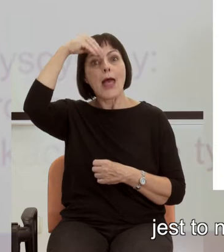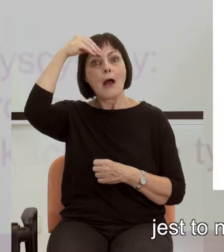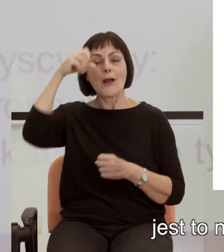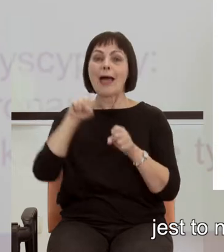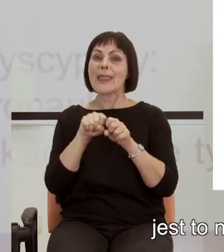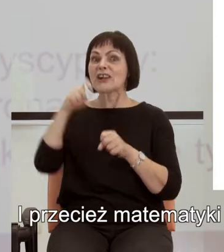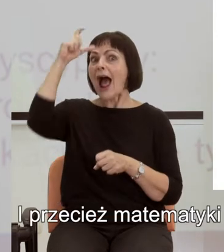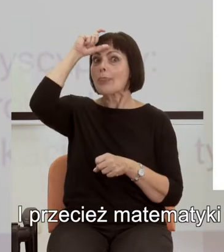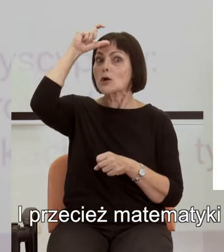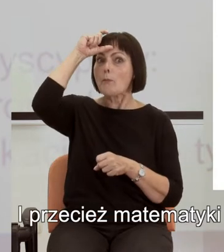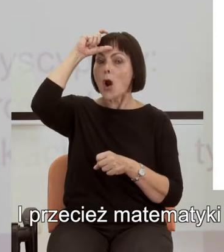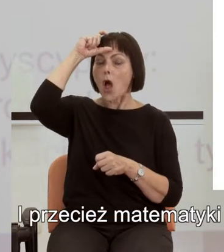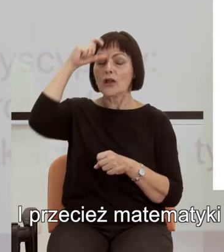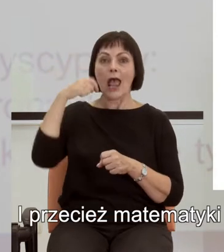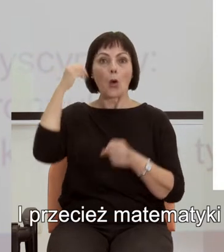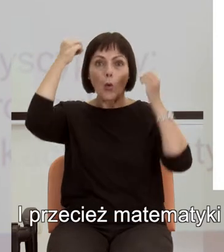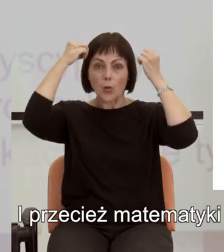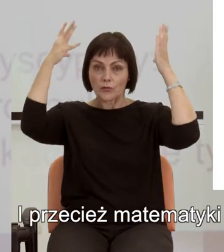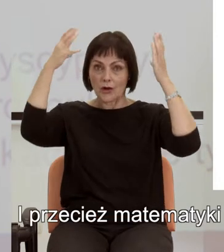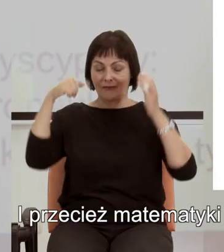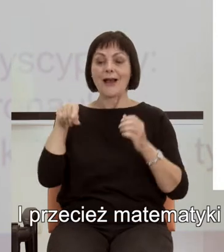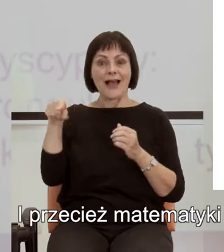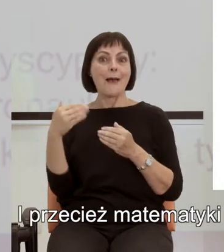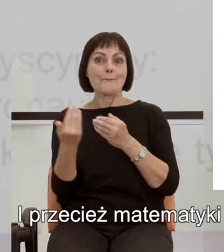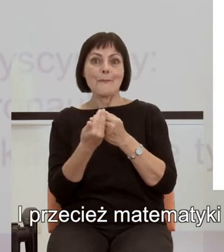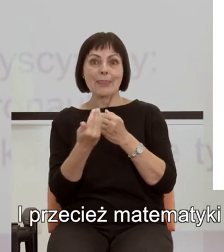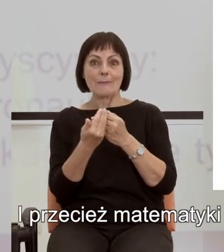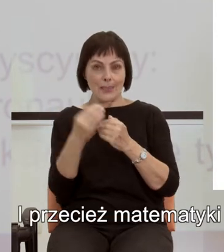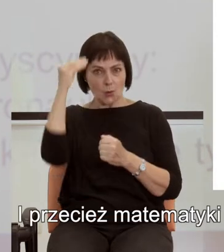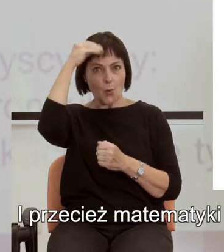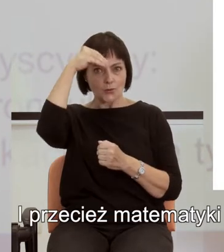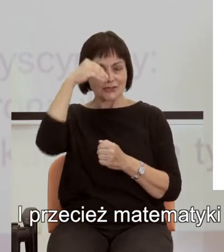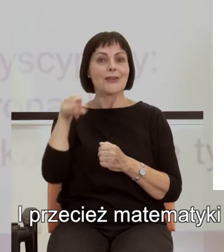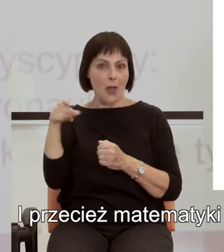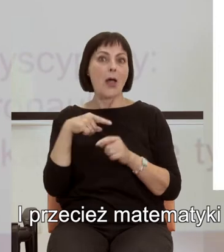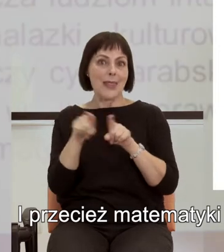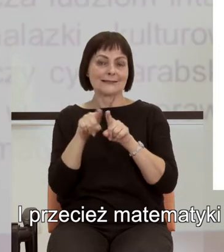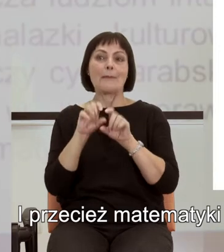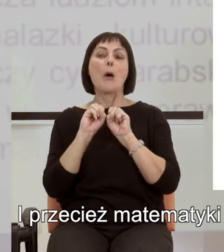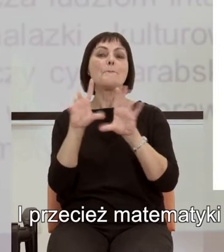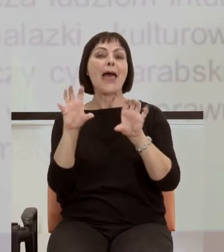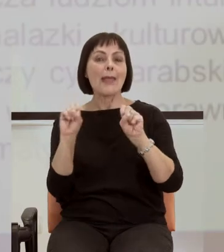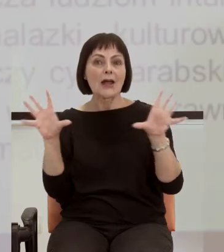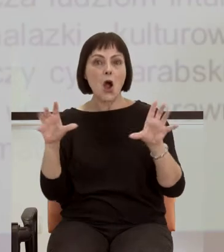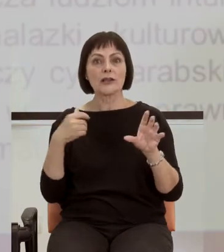kulturowa, no i przecież matematyki uczymy się, więc również pedagogika, czy też edukacja.